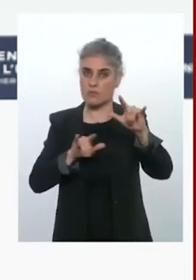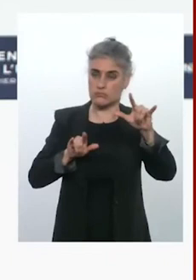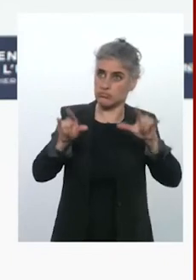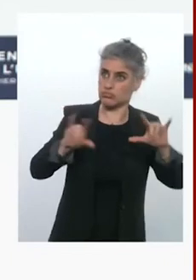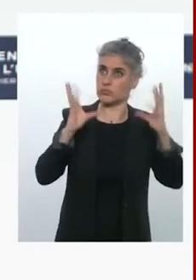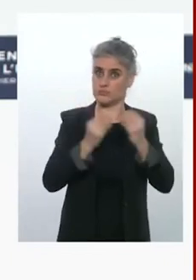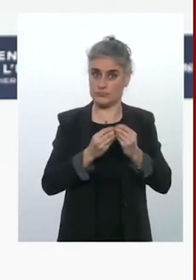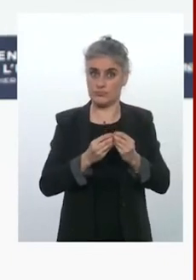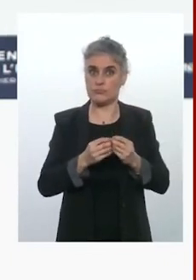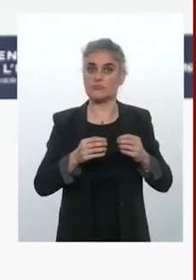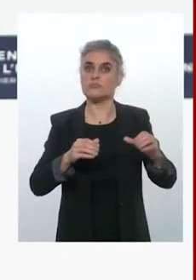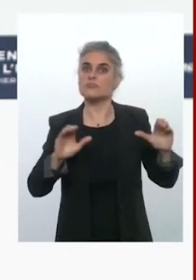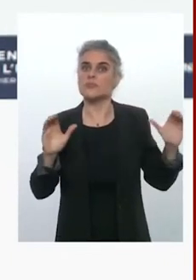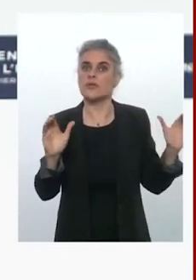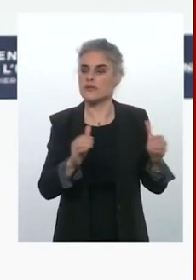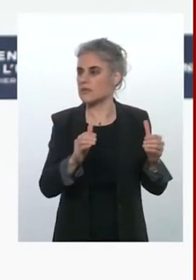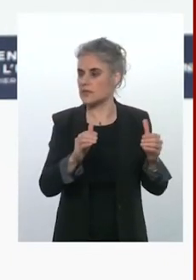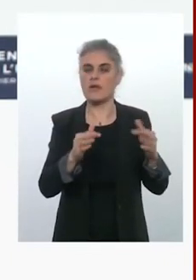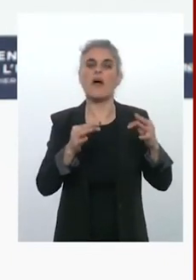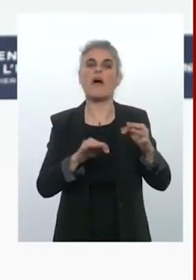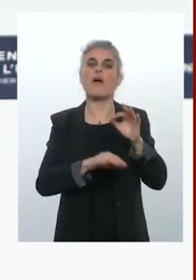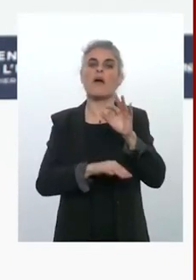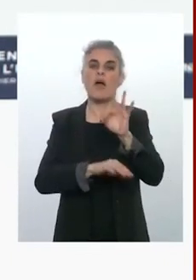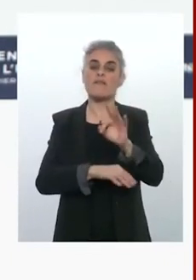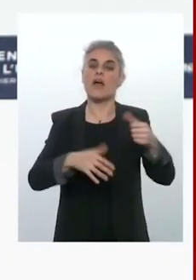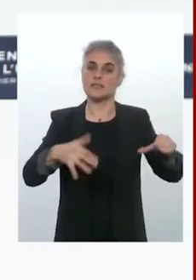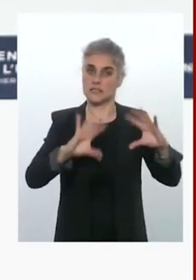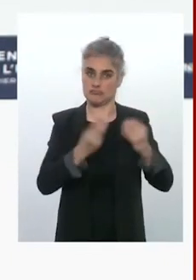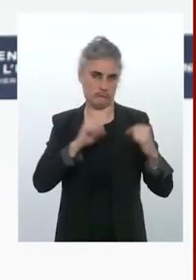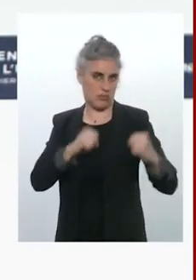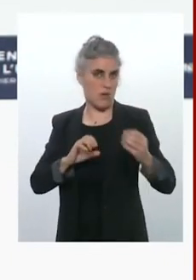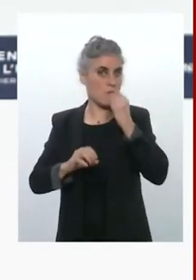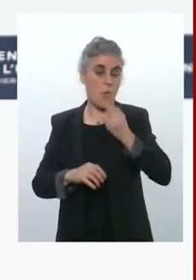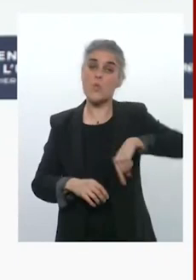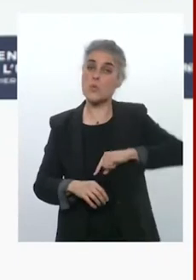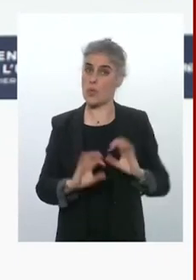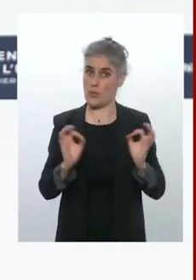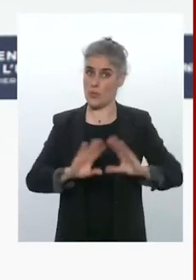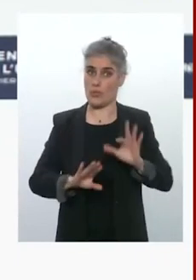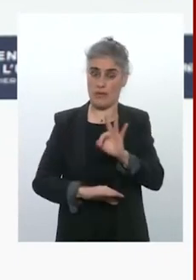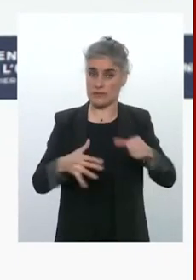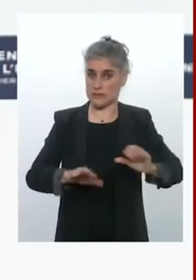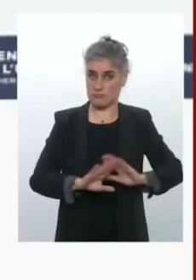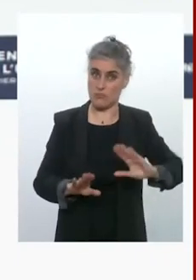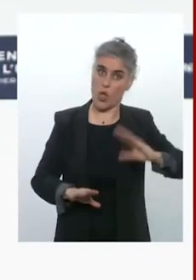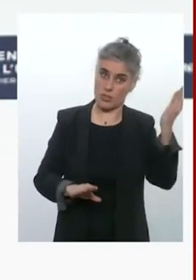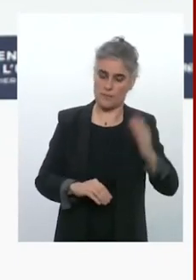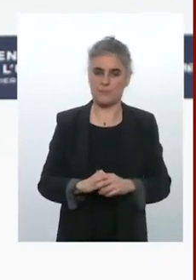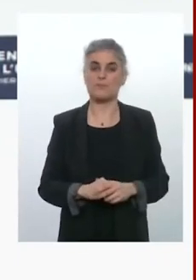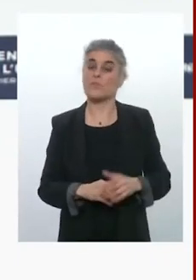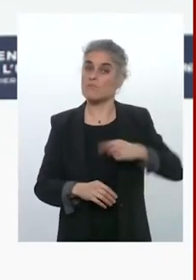existe, elle est là. Nous n'avons pas de F-16 comme vous le savez puisque nous avons nos propres capacités, mais nous regardons sur nos propres capacités ce qui serait utile pour